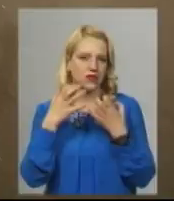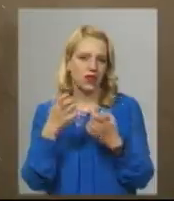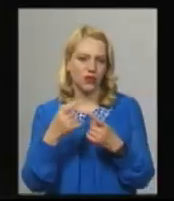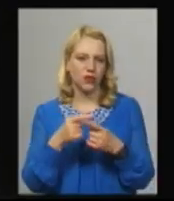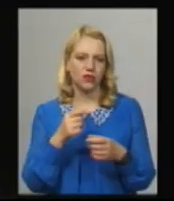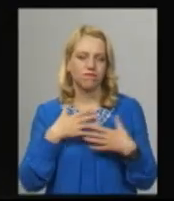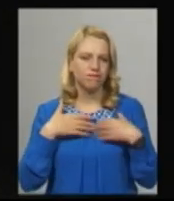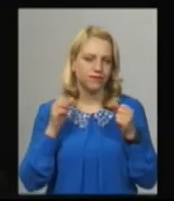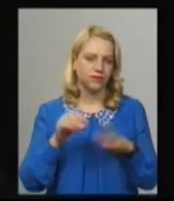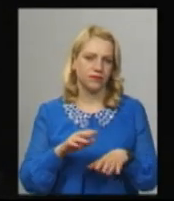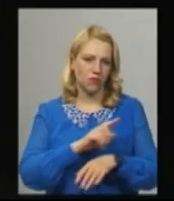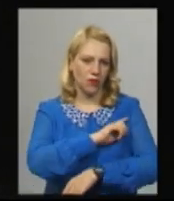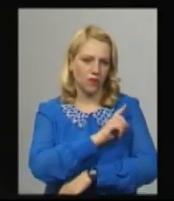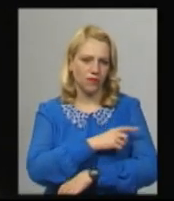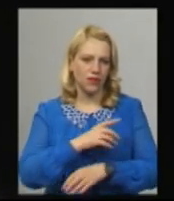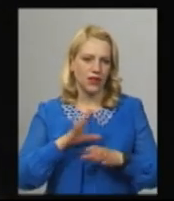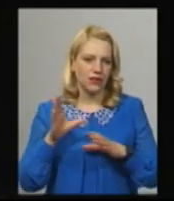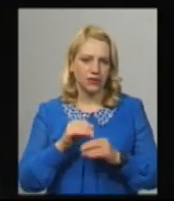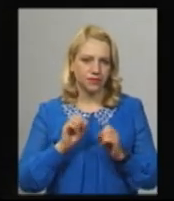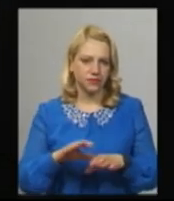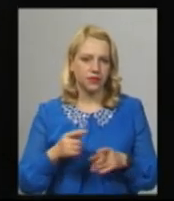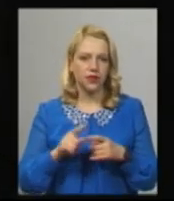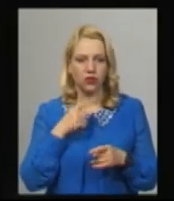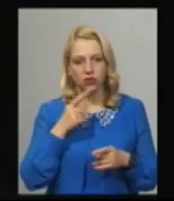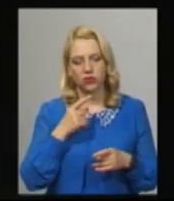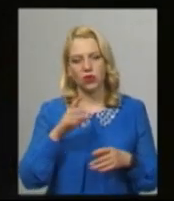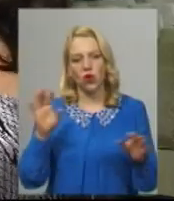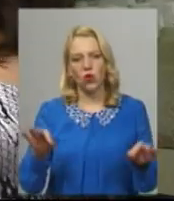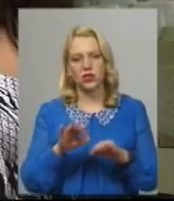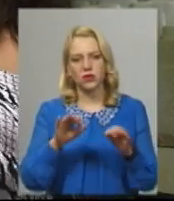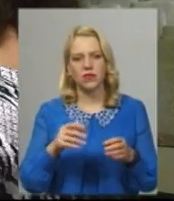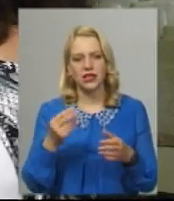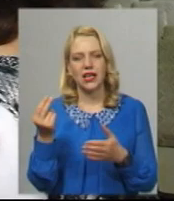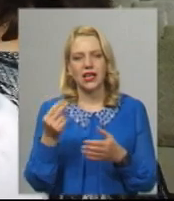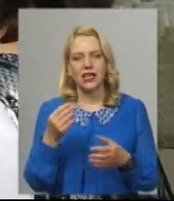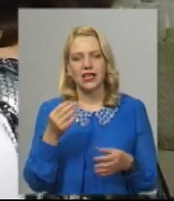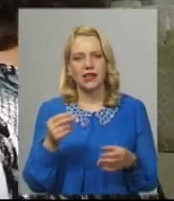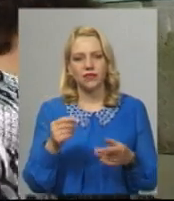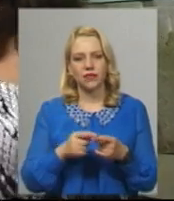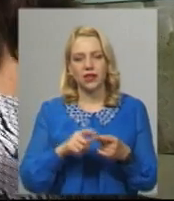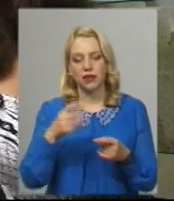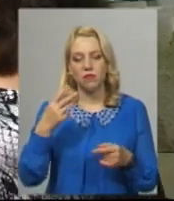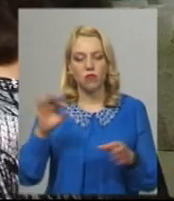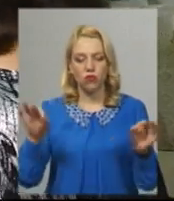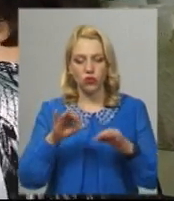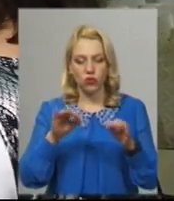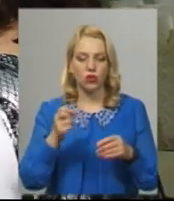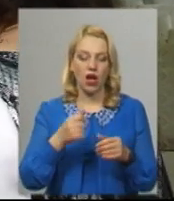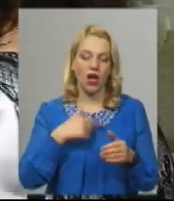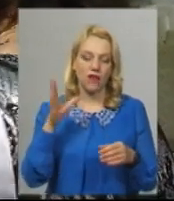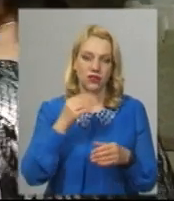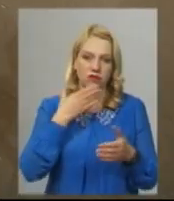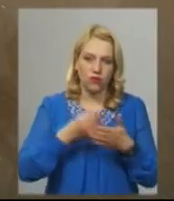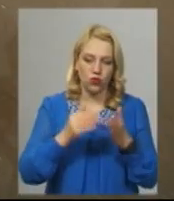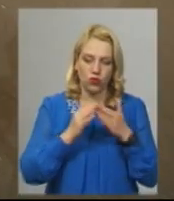максимум Практично це було складного, розповідає концертмейстер, вона зіграла і записала одну для всіх музику, а 33 виконавці співали кожен окребав